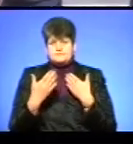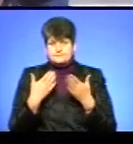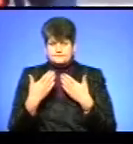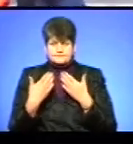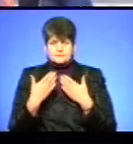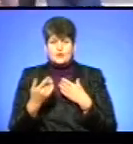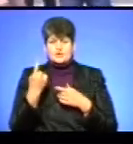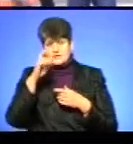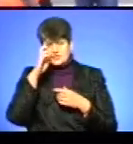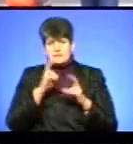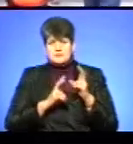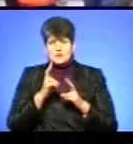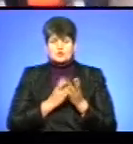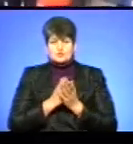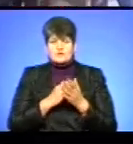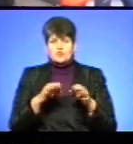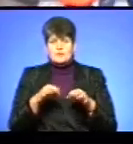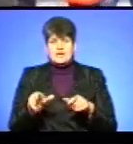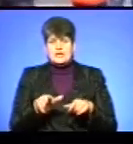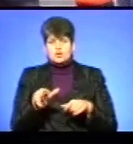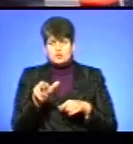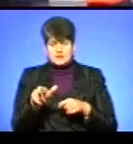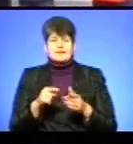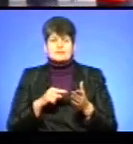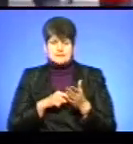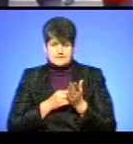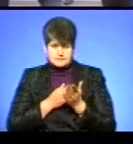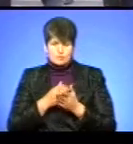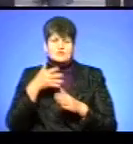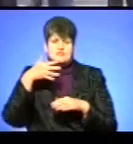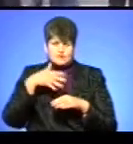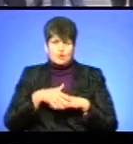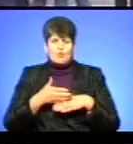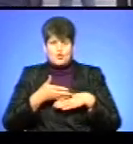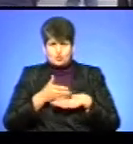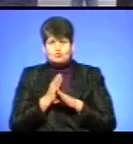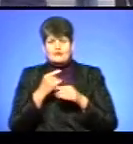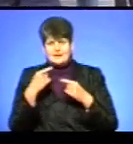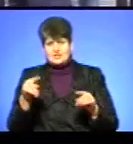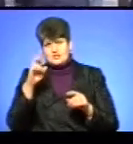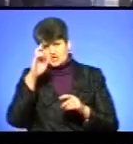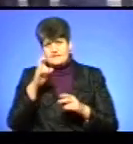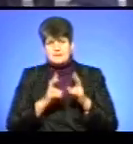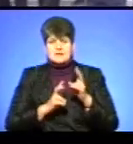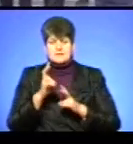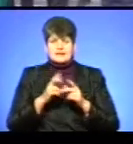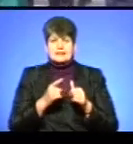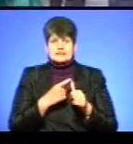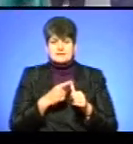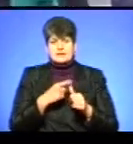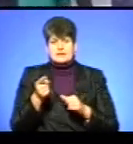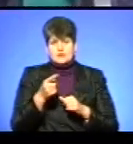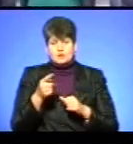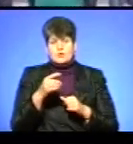підприємство, яке називається служба автомобільних доріг, цілеспрямовано і свідомо руйнує інше державне підприємство, яке називається